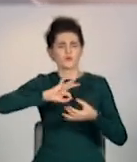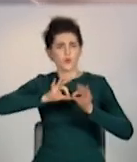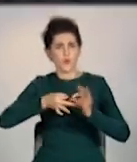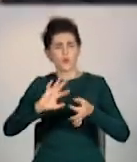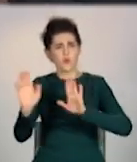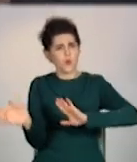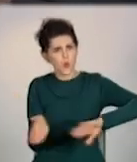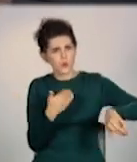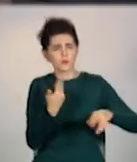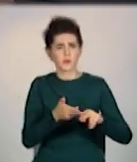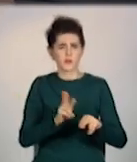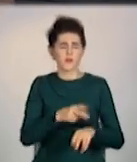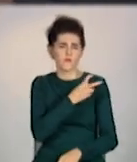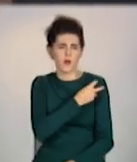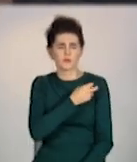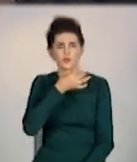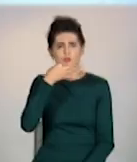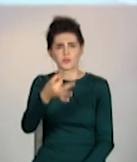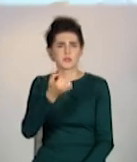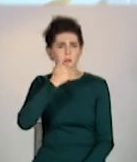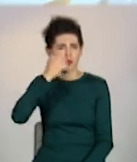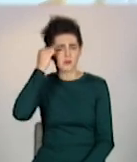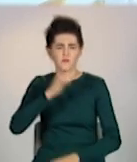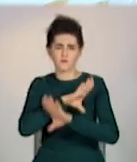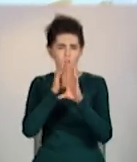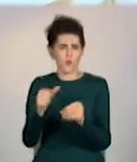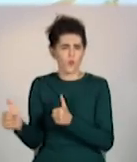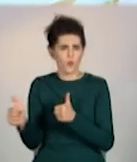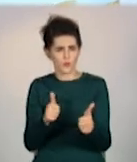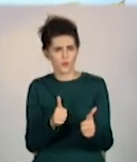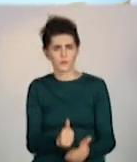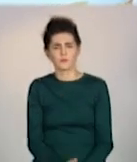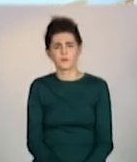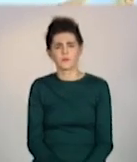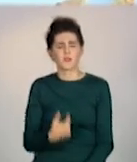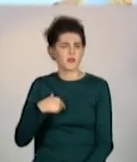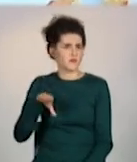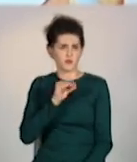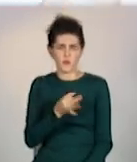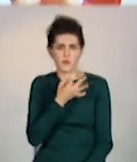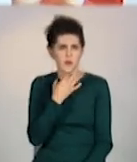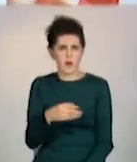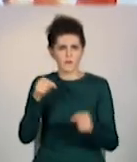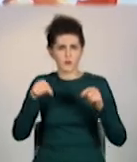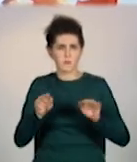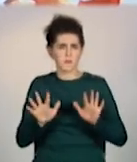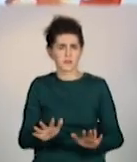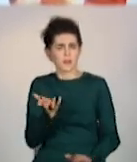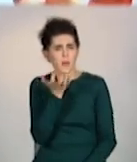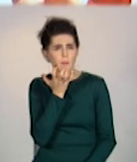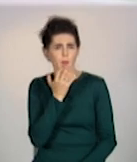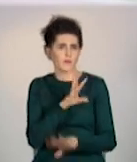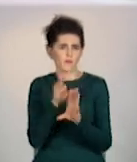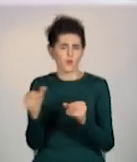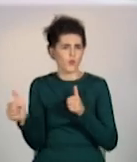лікарям від дівчини лише подяка. Все дуже добре, все встановило. Тепло і дуже все